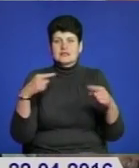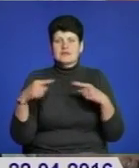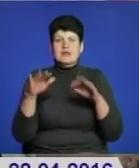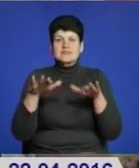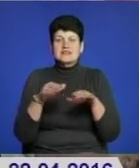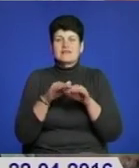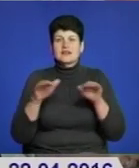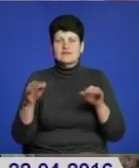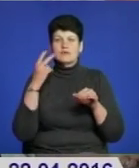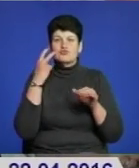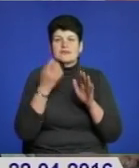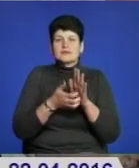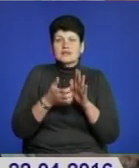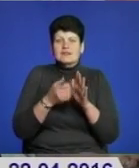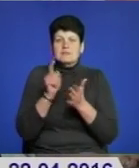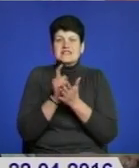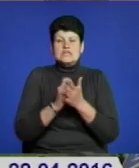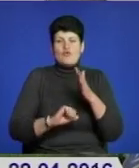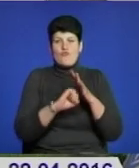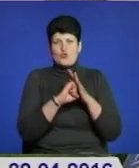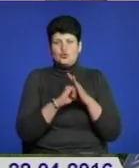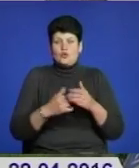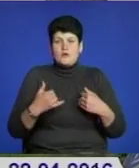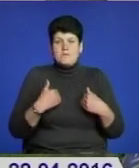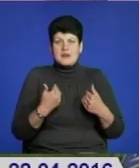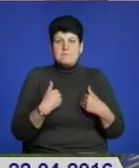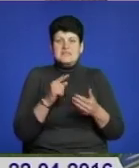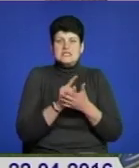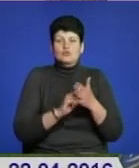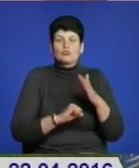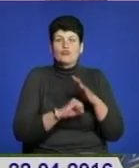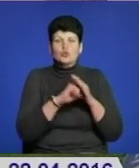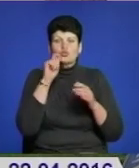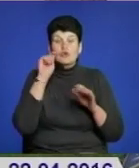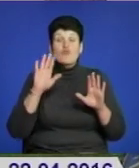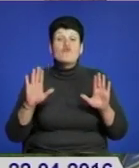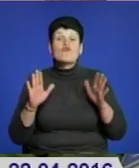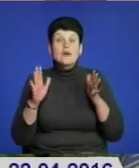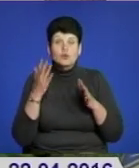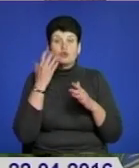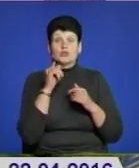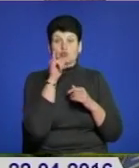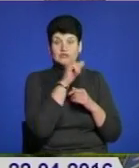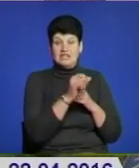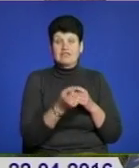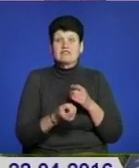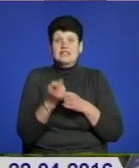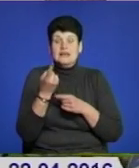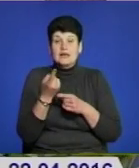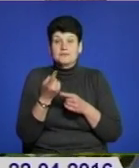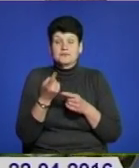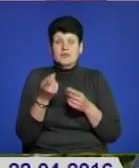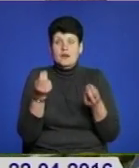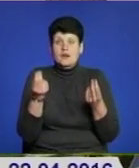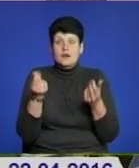рівнях та постійний дефіцит пенсійного фонду. Ми, пенсійному фонду України, у випадку, коли в них виникають тимчасові касові розриви,